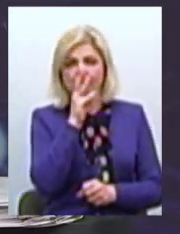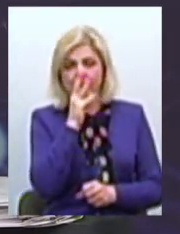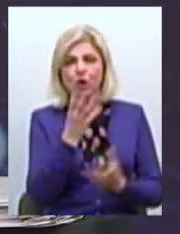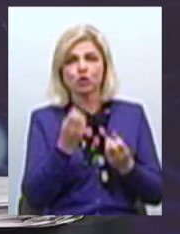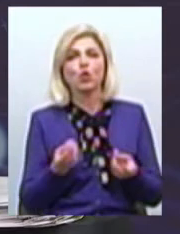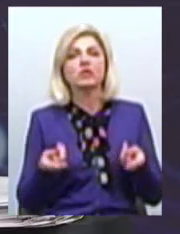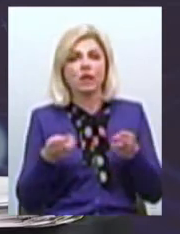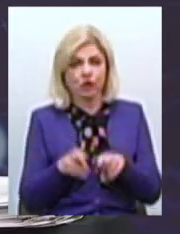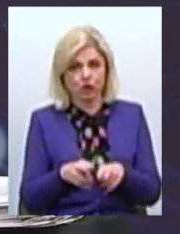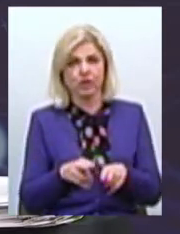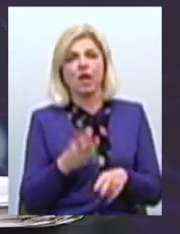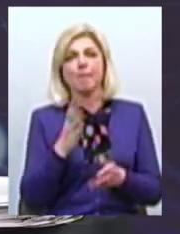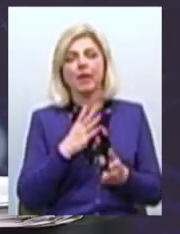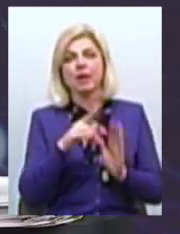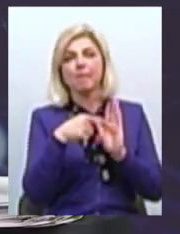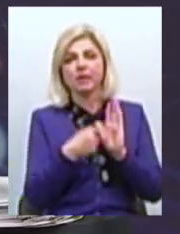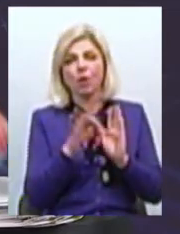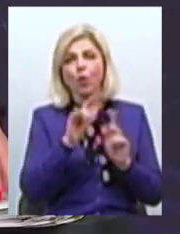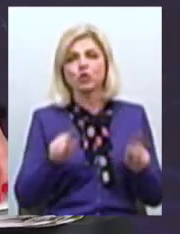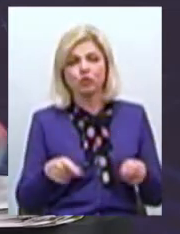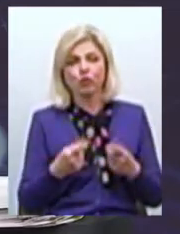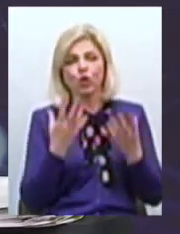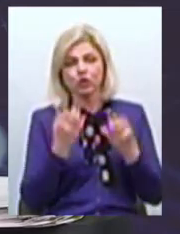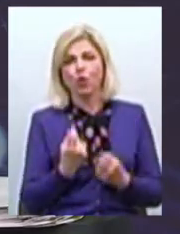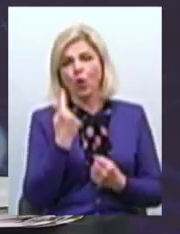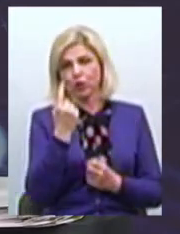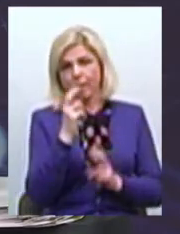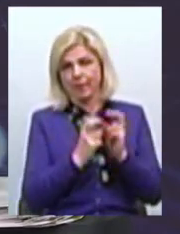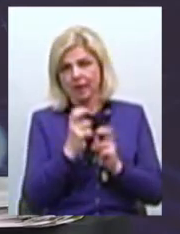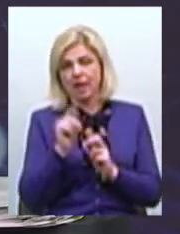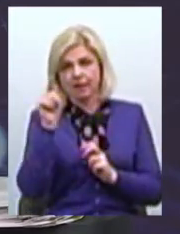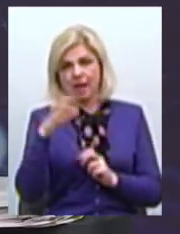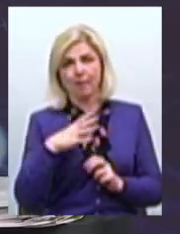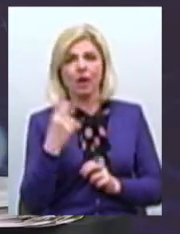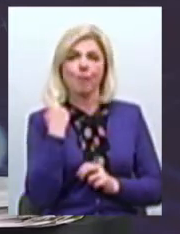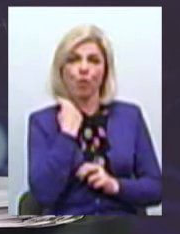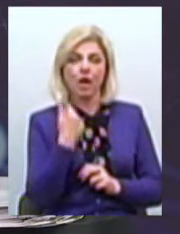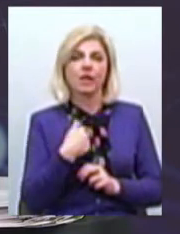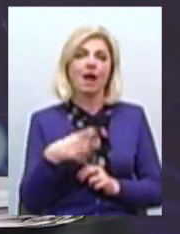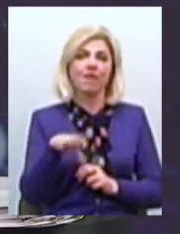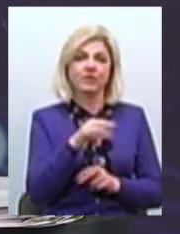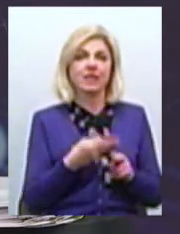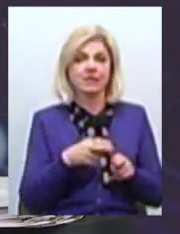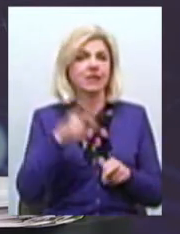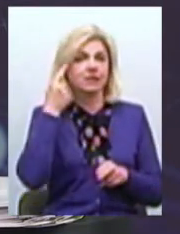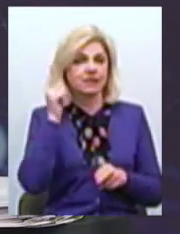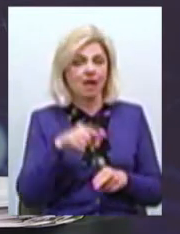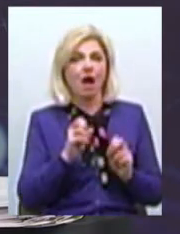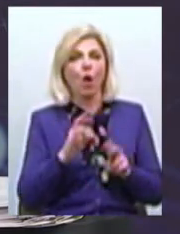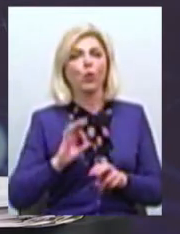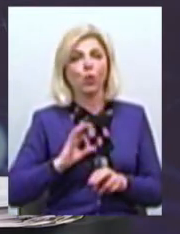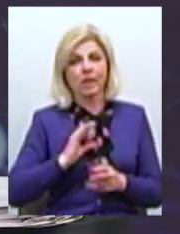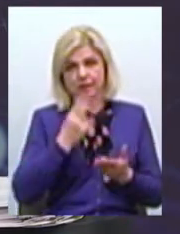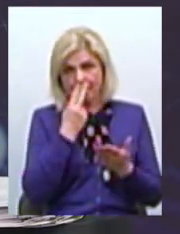залишилися Було питання щодо створення ще одного підприємства, тому що там були борги І я це все знала і розуміла, і як юрист бачила,